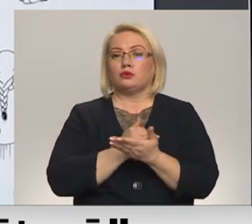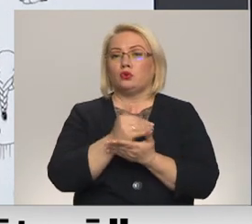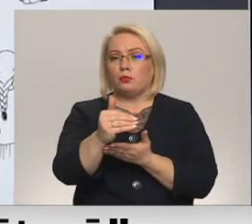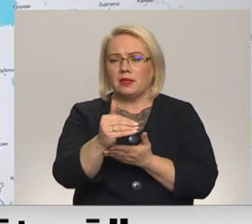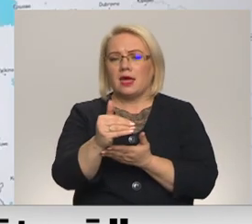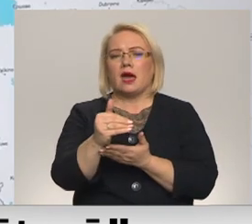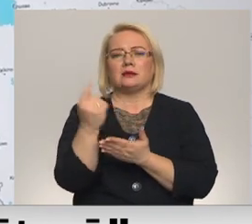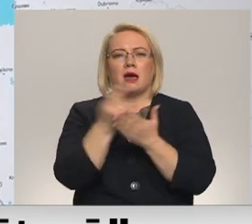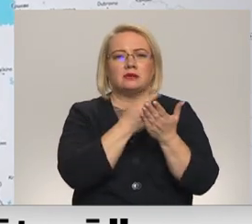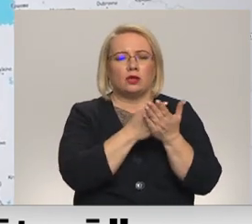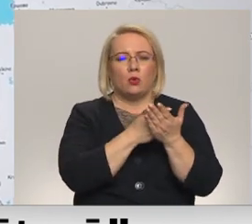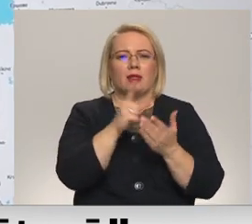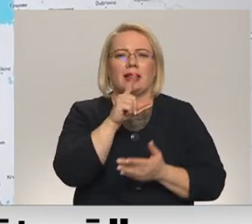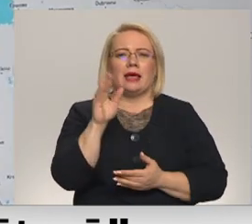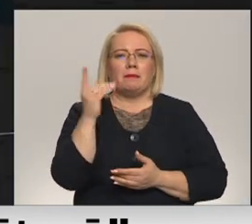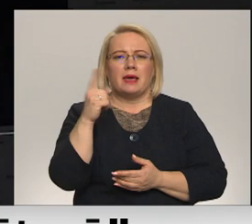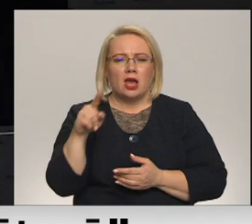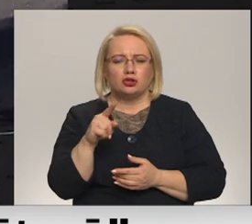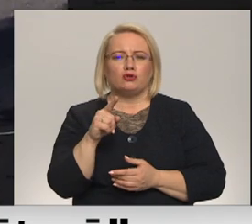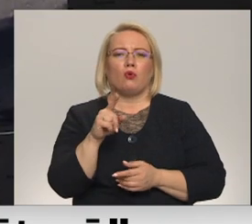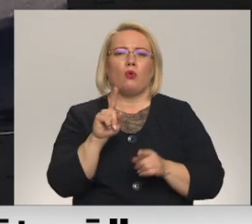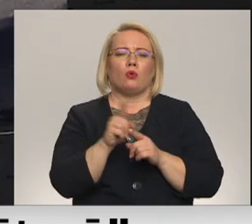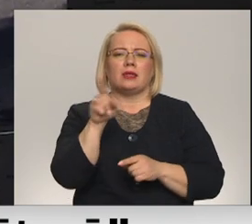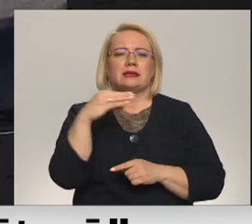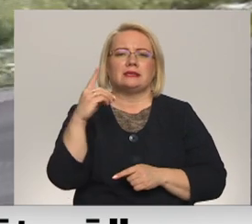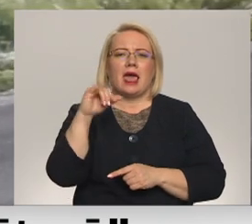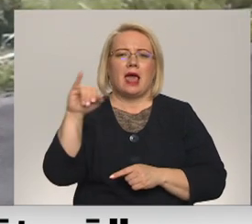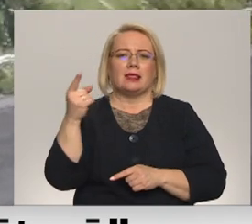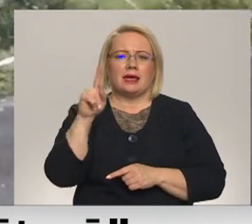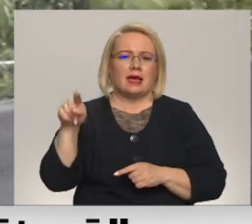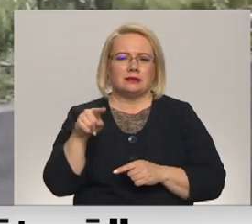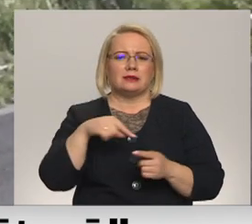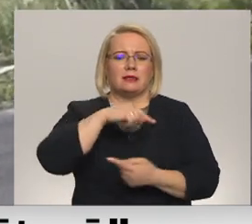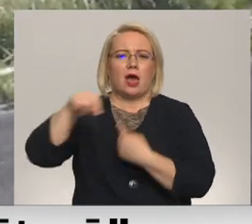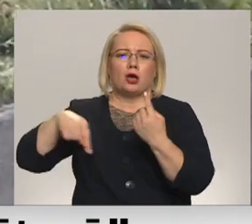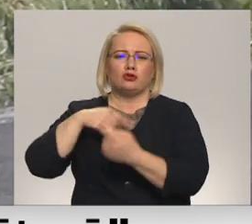apzinot lībiešu vidzams un sēlies daņšu mantojumu. Elīna Lapiņarejni, Žagariņš, RTV